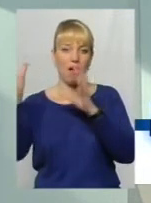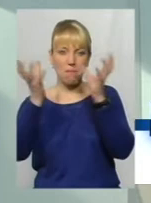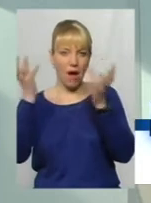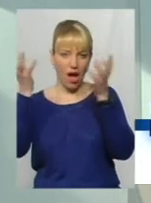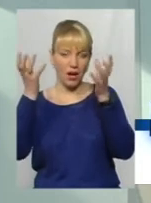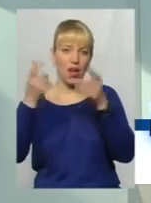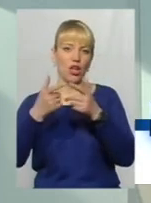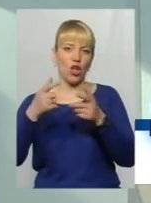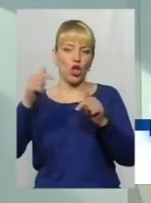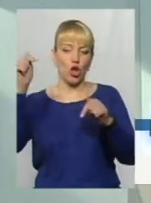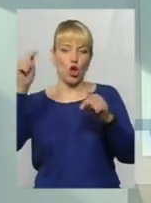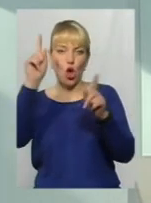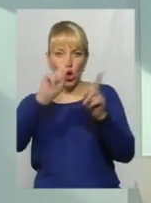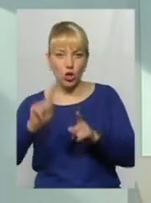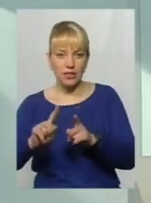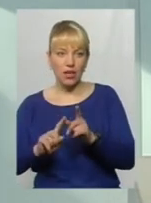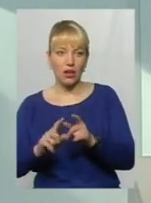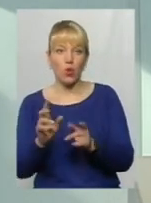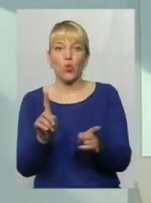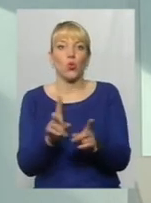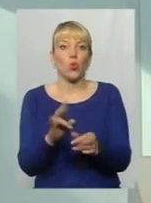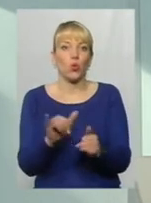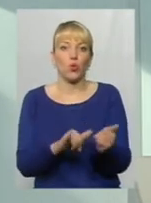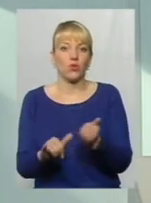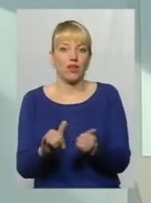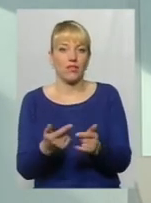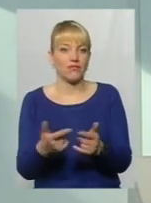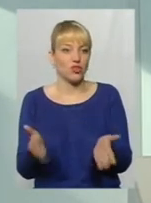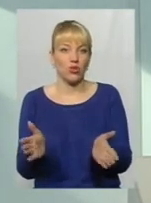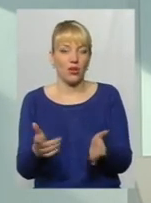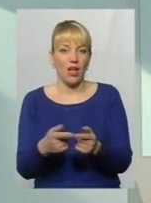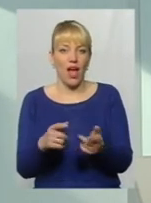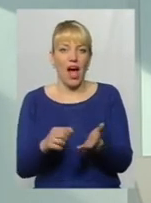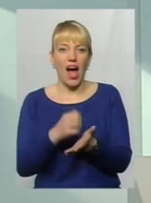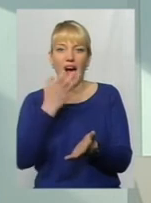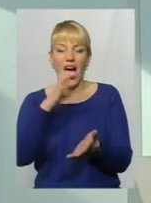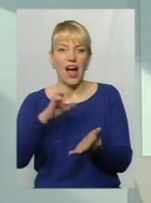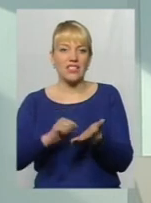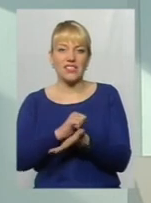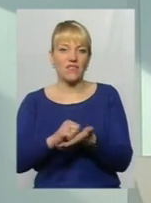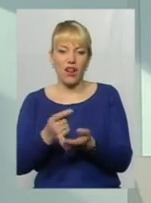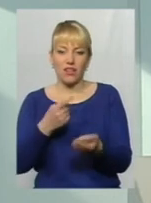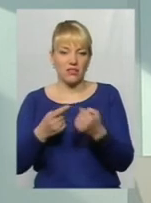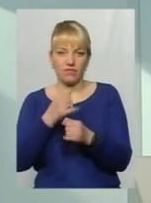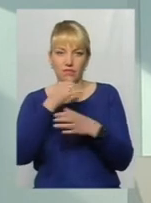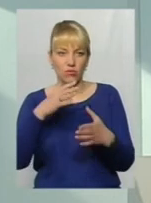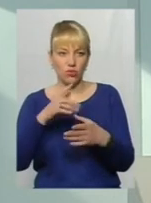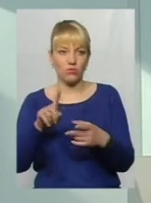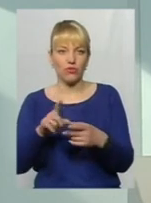Ну, той асфальтний завод не забере, бо він зразу